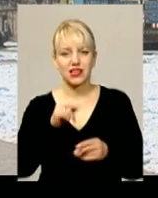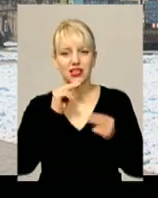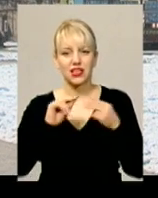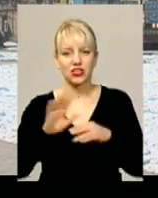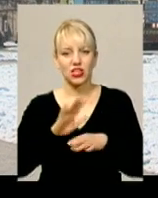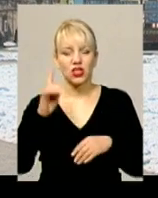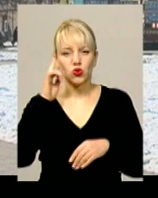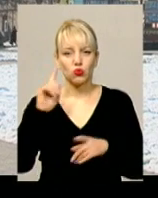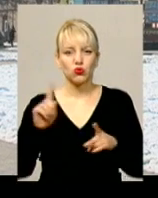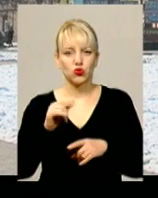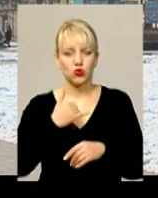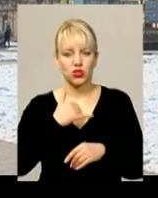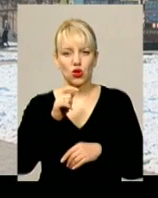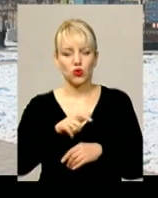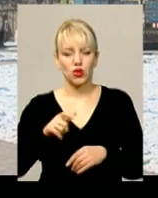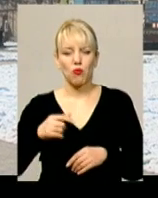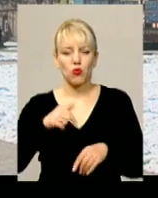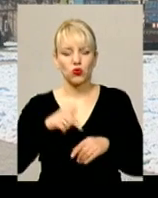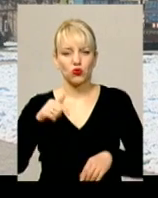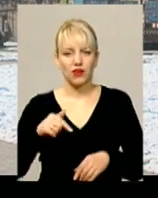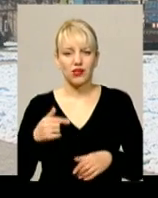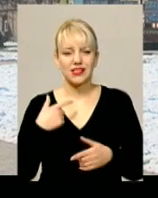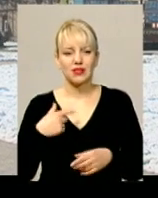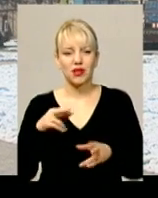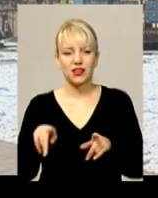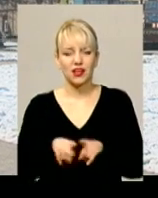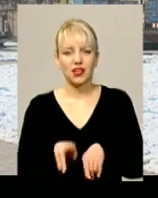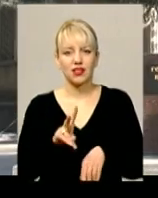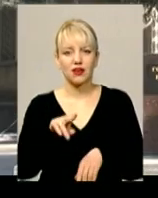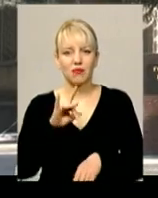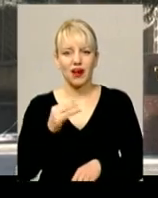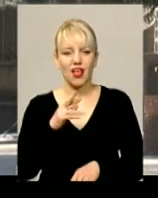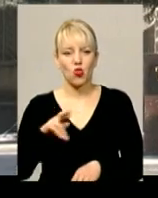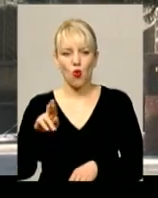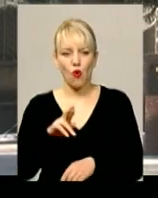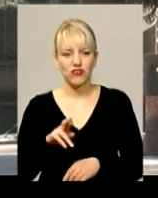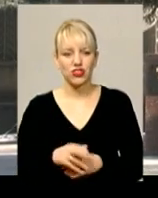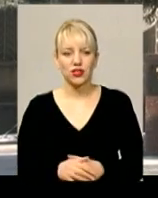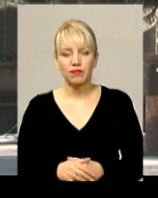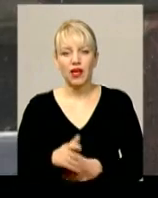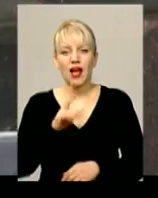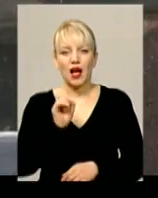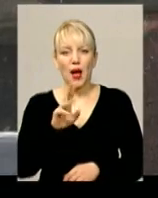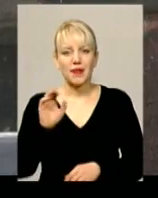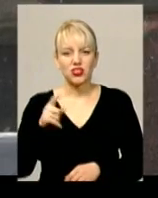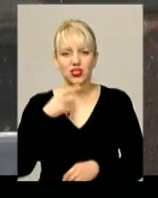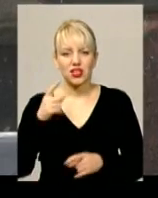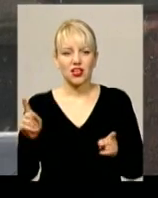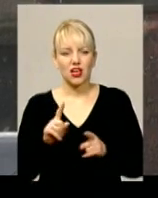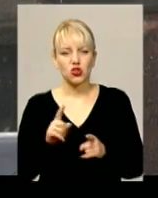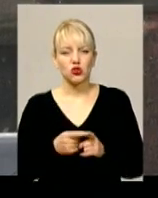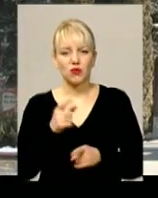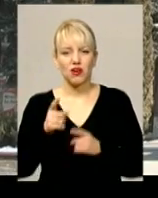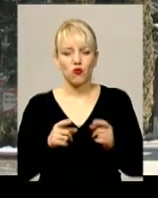думаю, що люди почуваються себе зараз так, як почувалися при Януковичі. Микола Кабачинський, говорячи про реформ і намагання